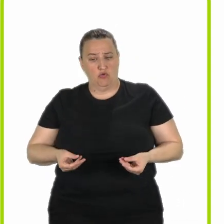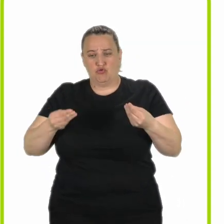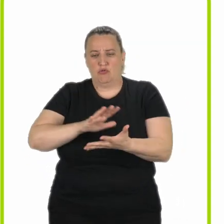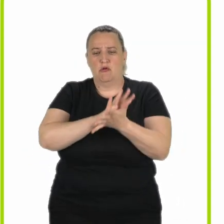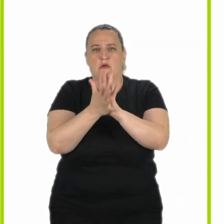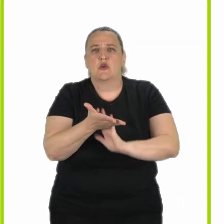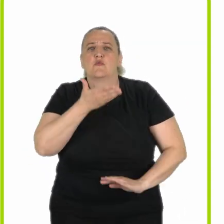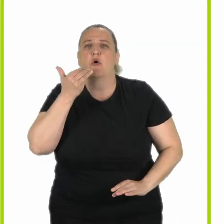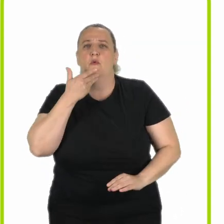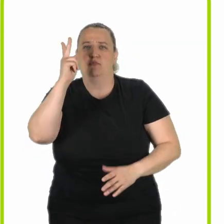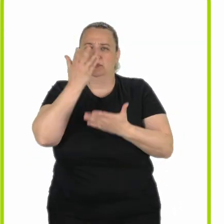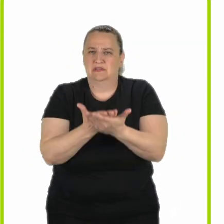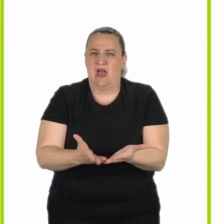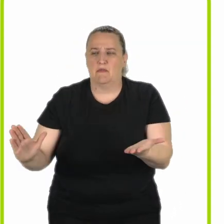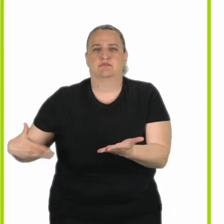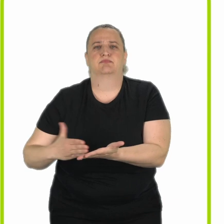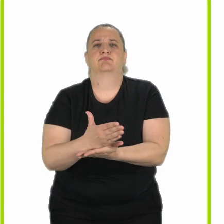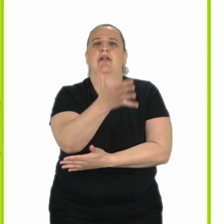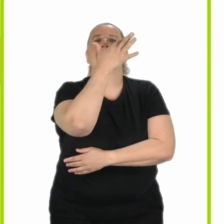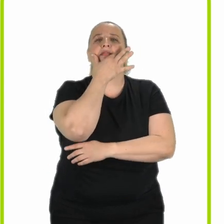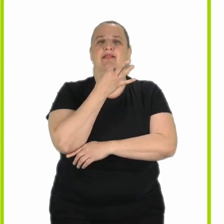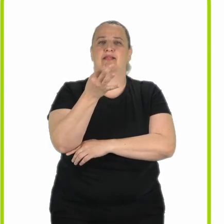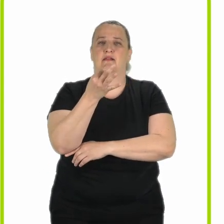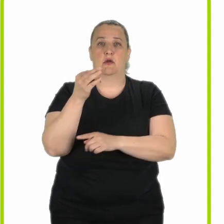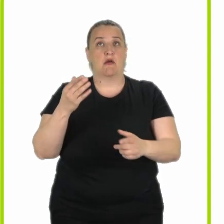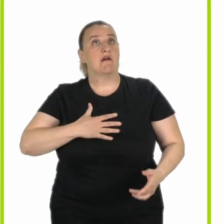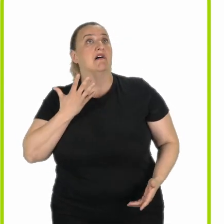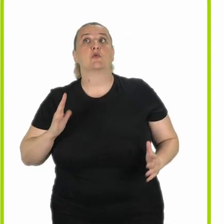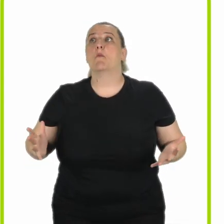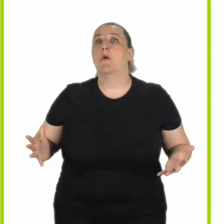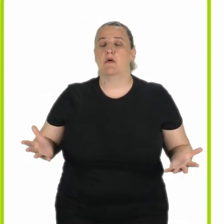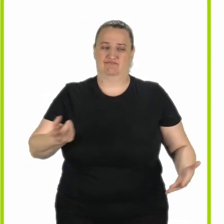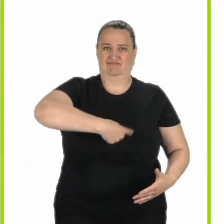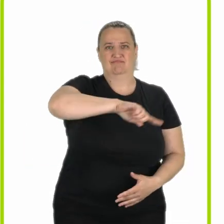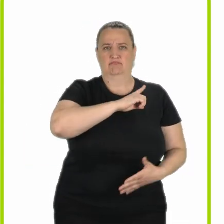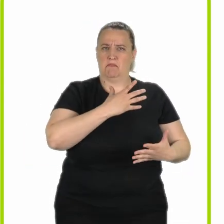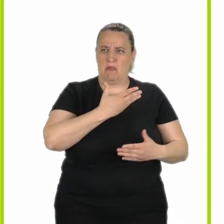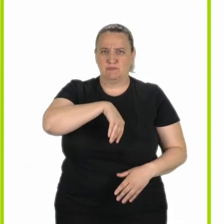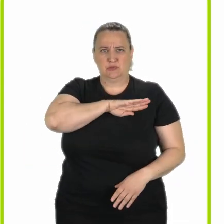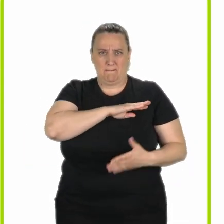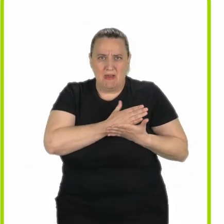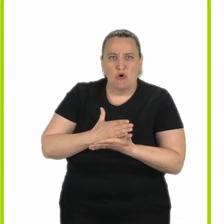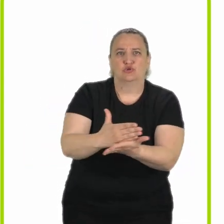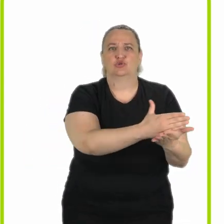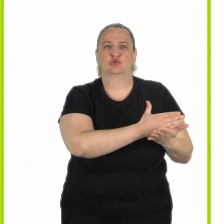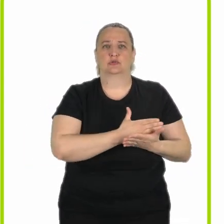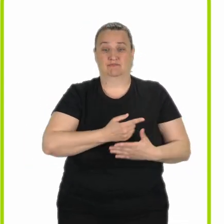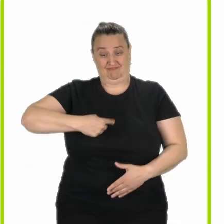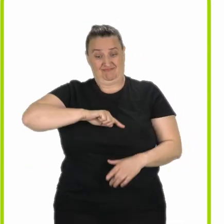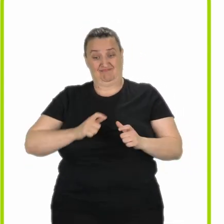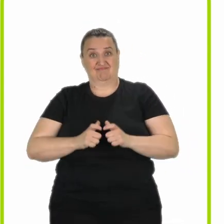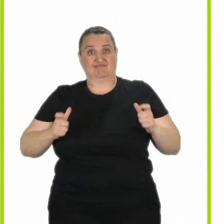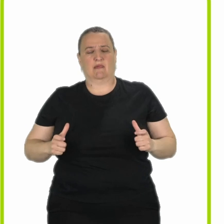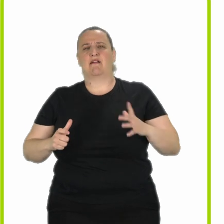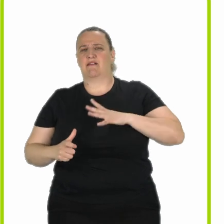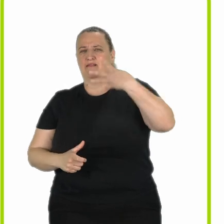simplifier et améliorer le parcours de vie des personnes grâce à une responsabilité partagée par l'ensemble des acteurs. Le service public